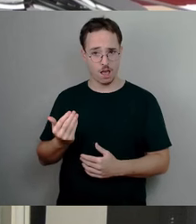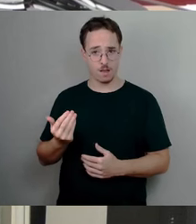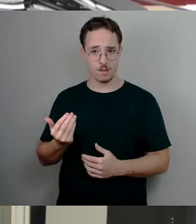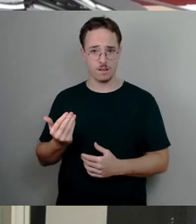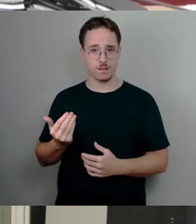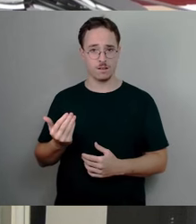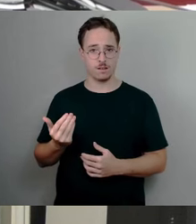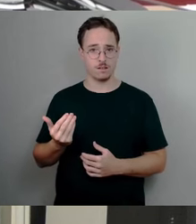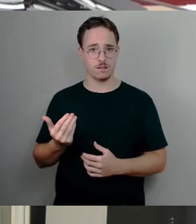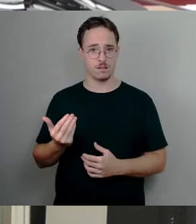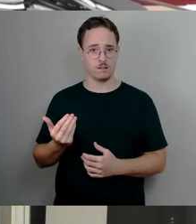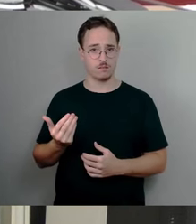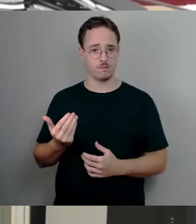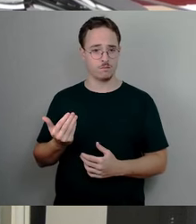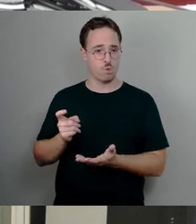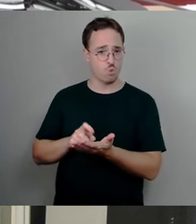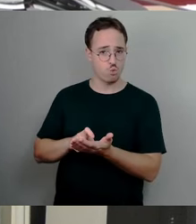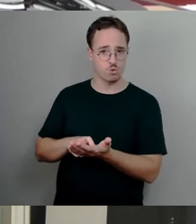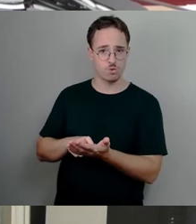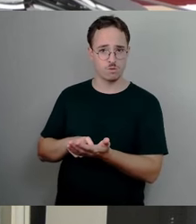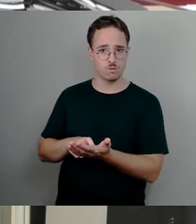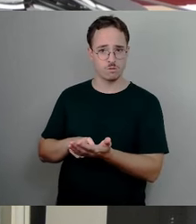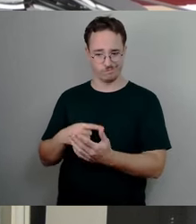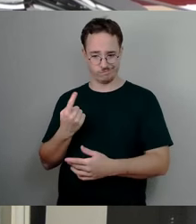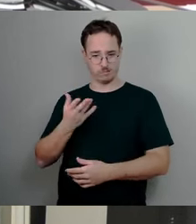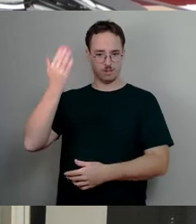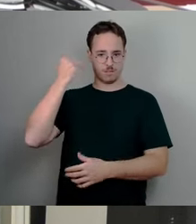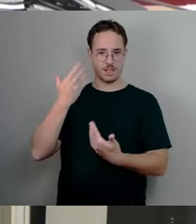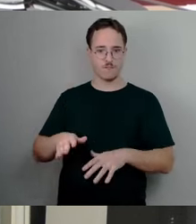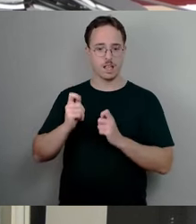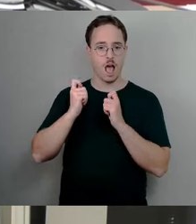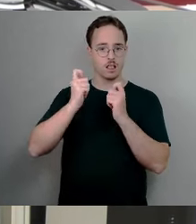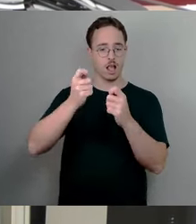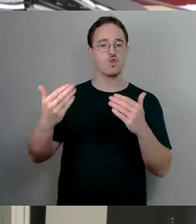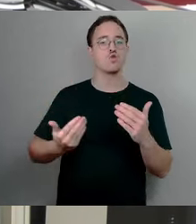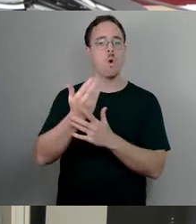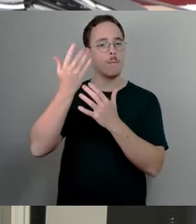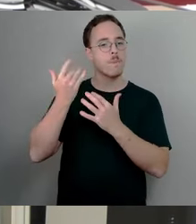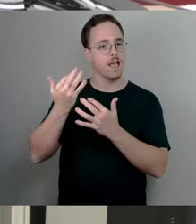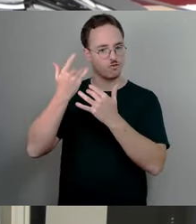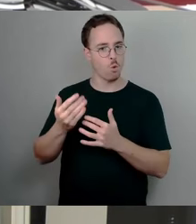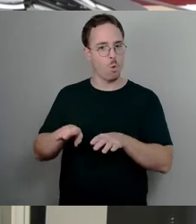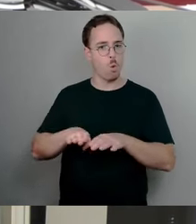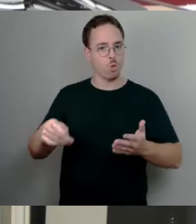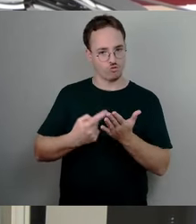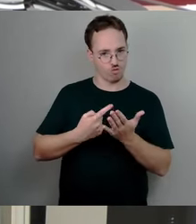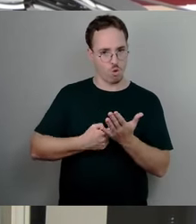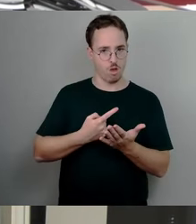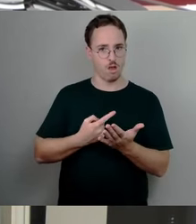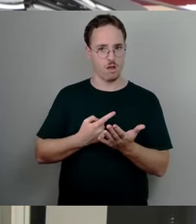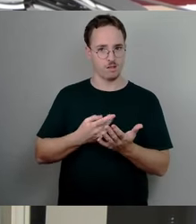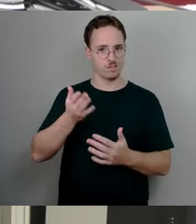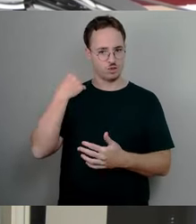Behandlung steht, aufgrund unseres Antrages, dass die Neuberechnung der Grundsteuer, die uns ja das Gericht